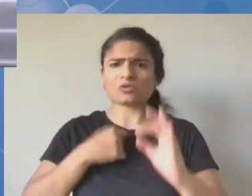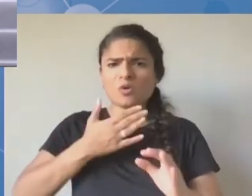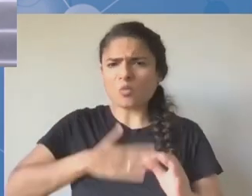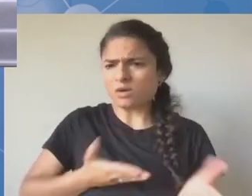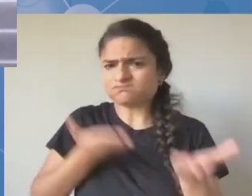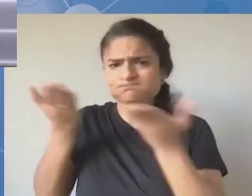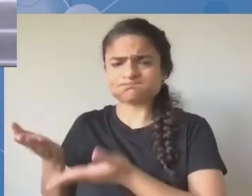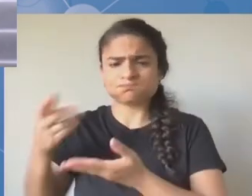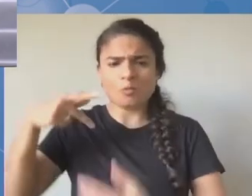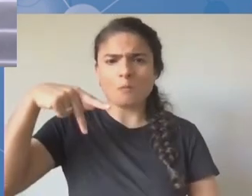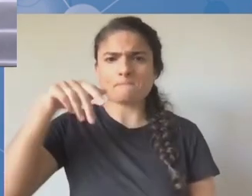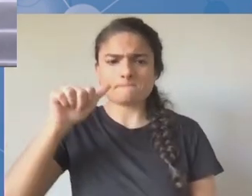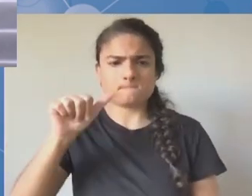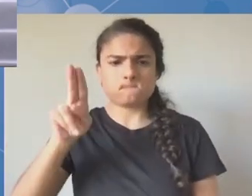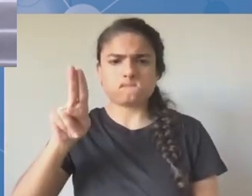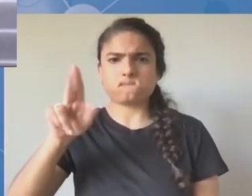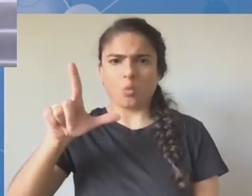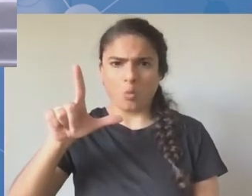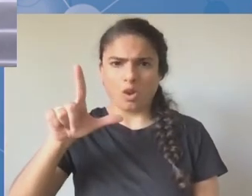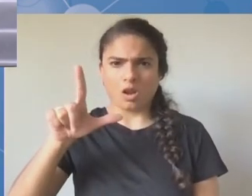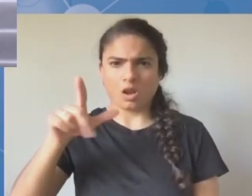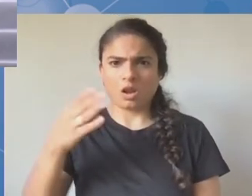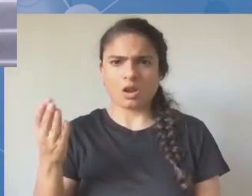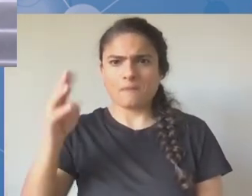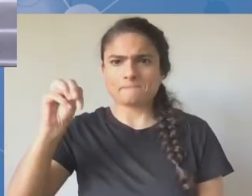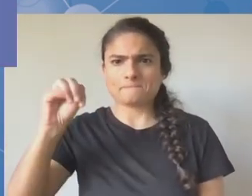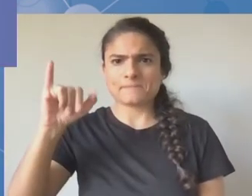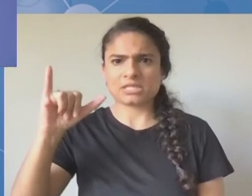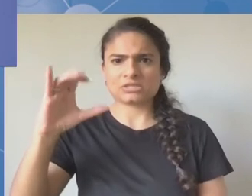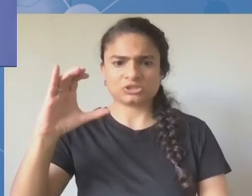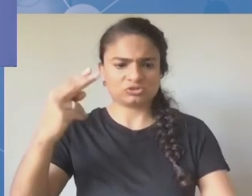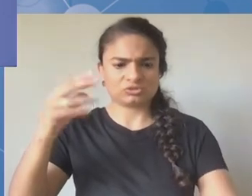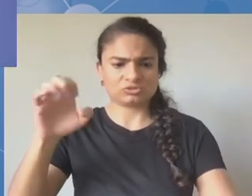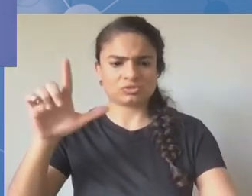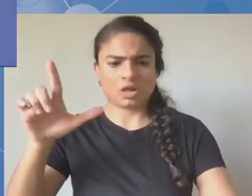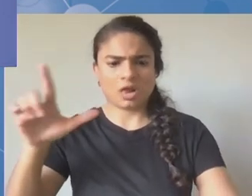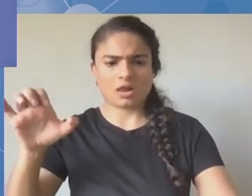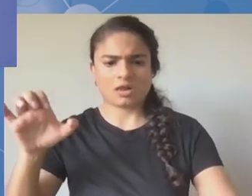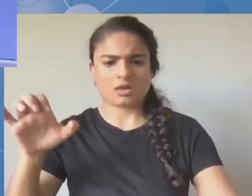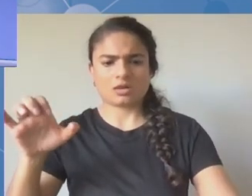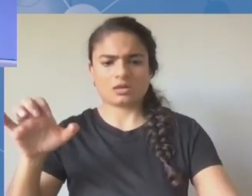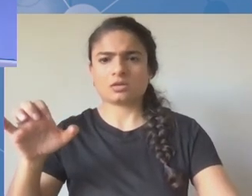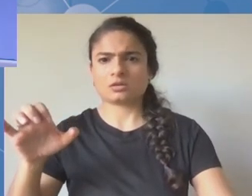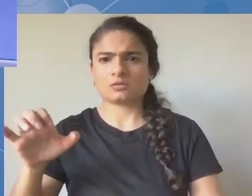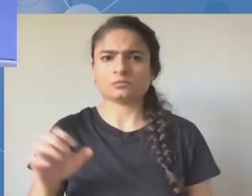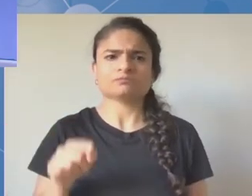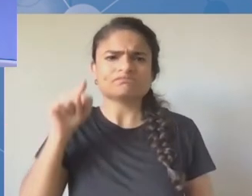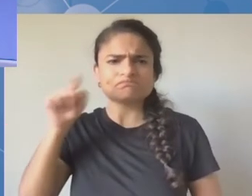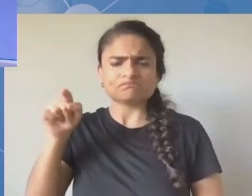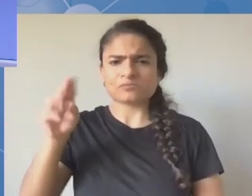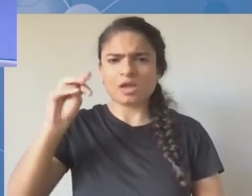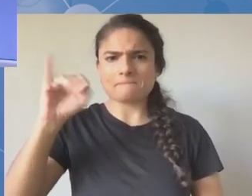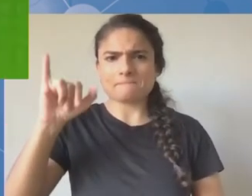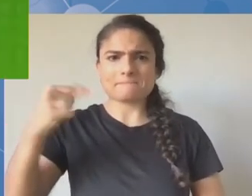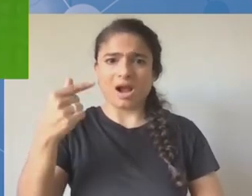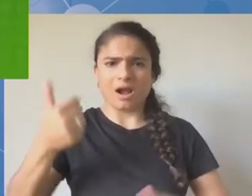następnym przewodniczącym wielostronnej grupy doradczej MAG. Wiem, że już przekroczyliśmy czas,